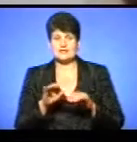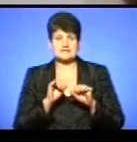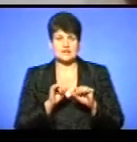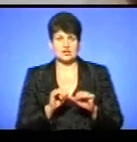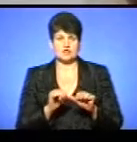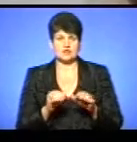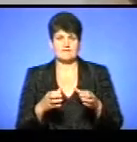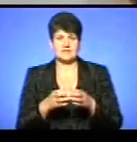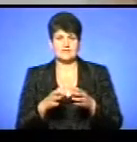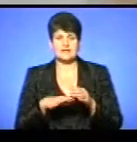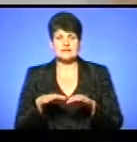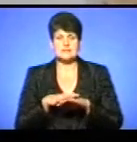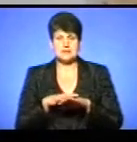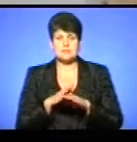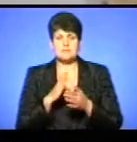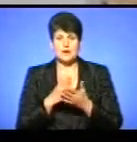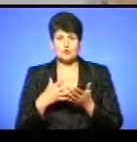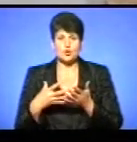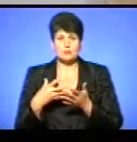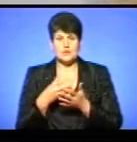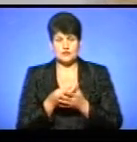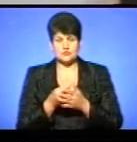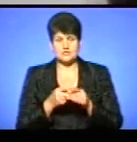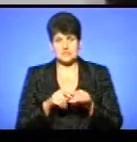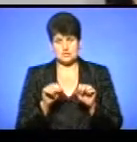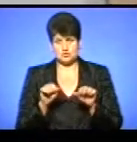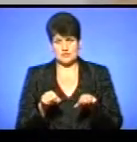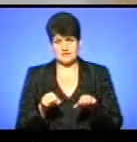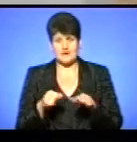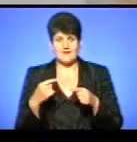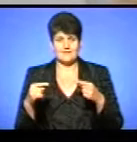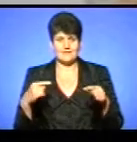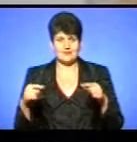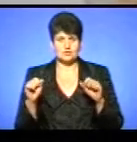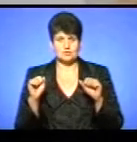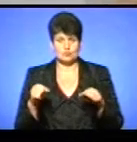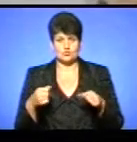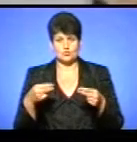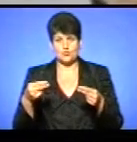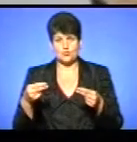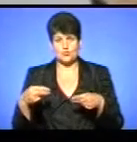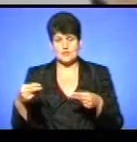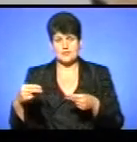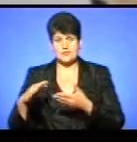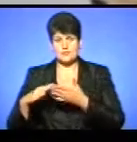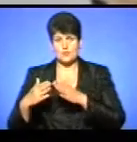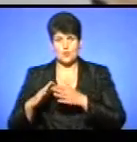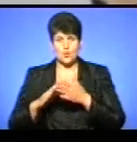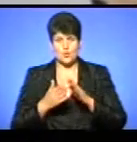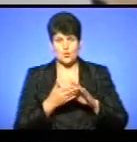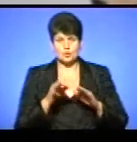населення мають оплачування ці можливості, а інші можуть укладати угоду про